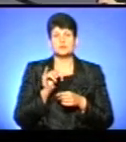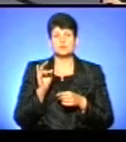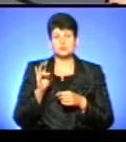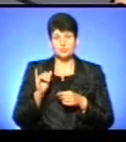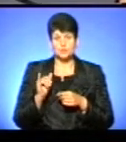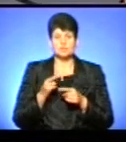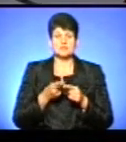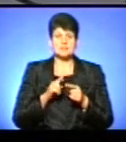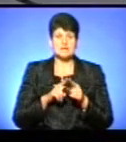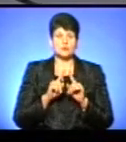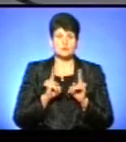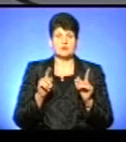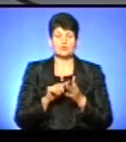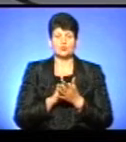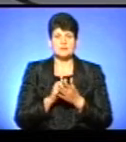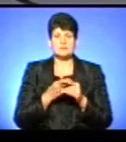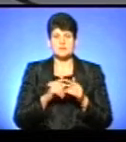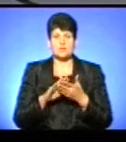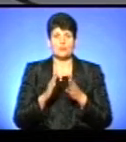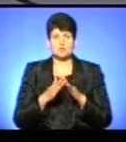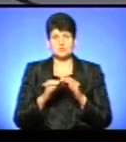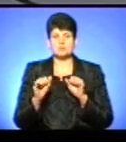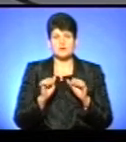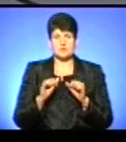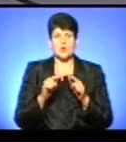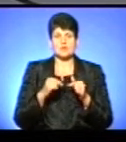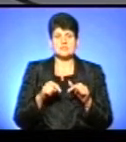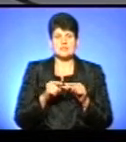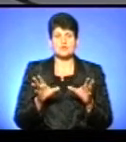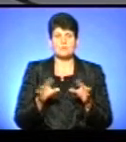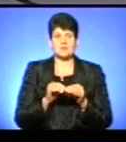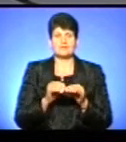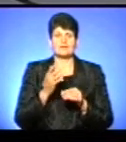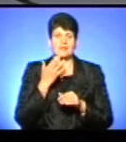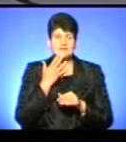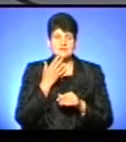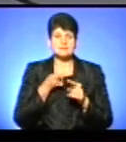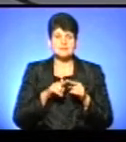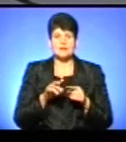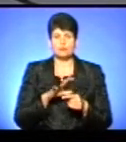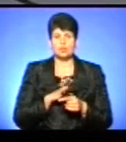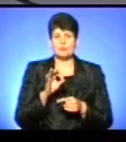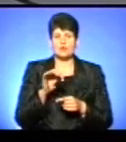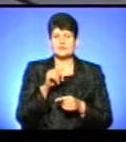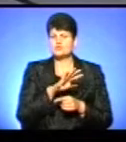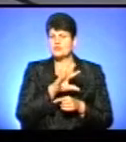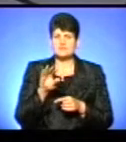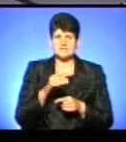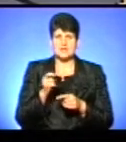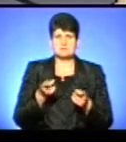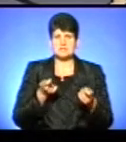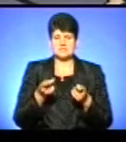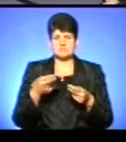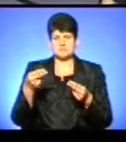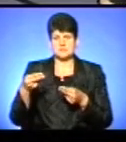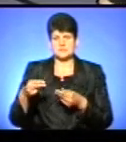власне, цей особливий документ, ця угода з управлінням ООН, тому що йшлося про те, що не всі адміністрації